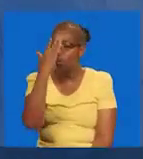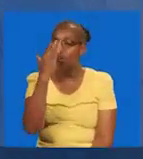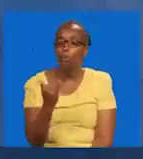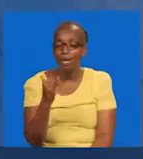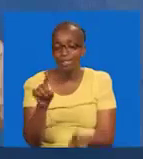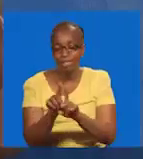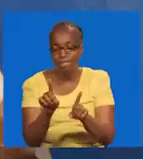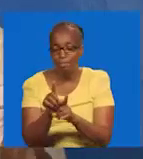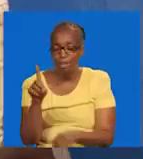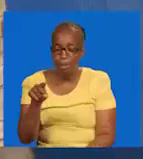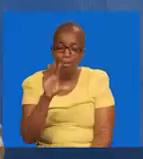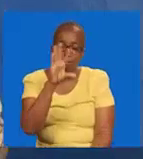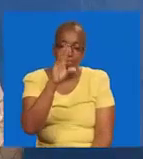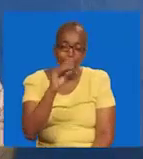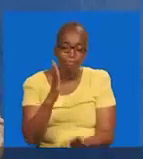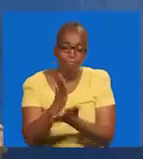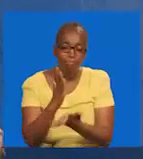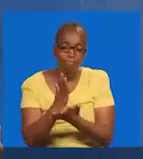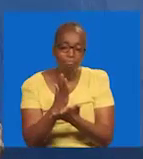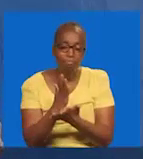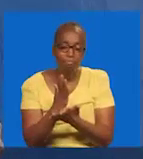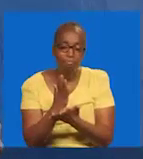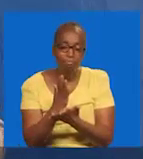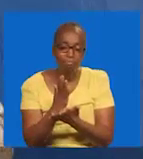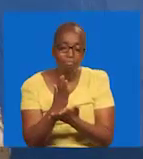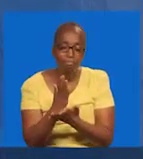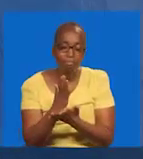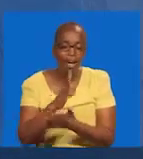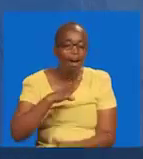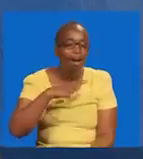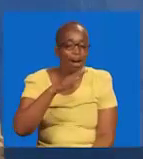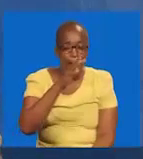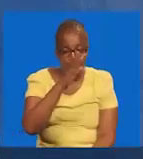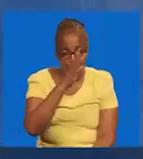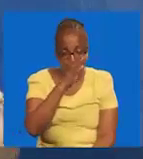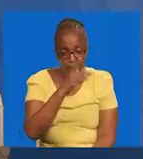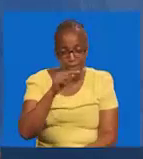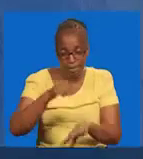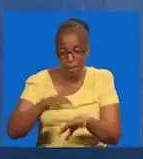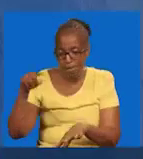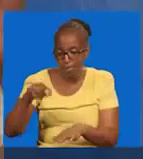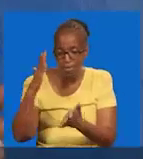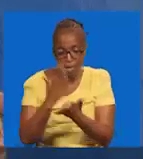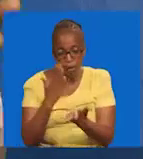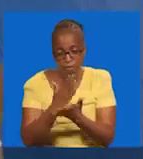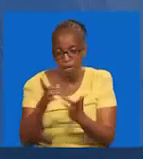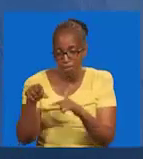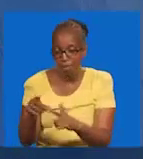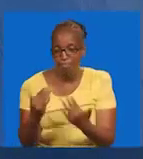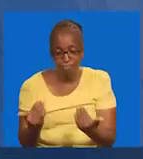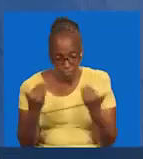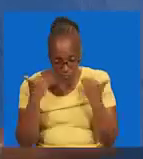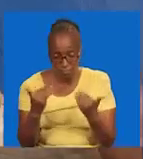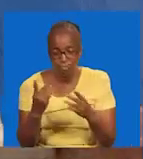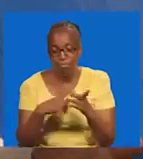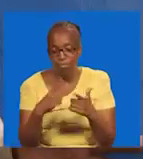Ata wawo ni waongo. Kwa zababu wawo kunchua wana tisha maisha yao. Watakapo konifamu walikuwa wamelala.